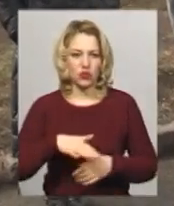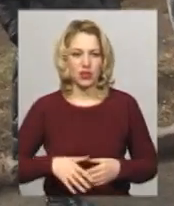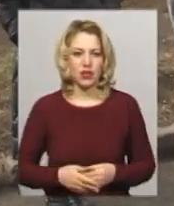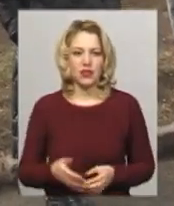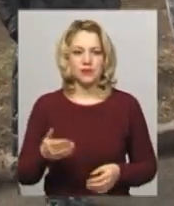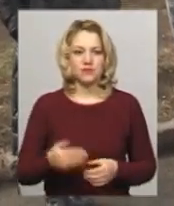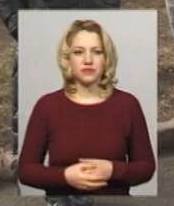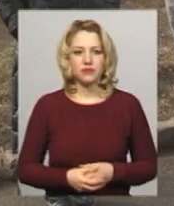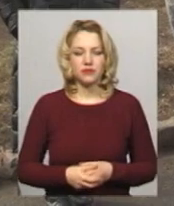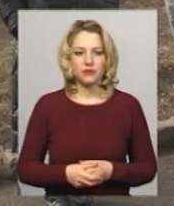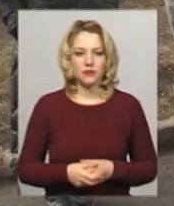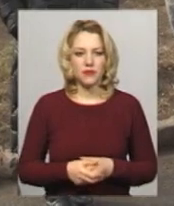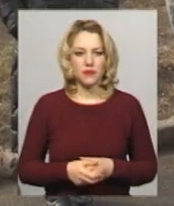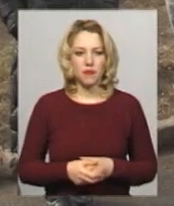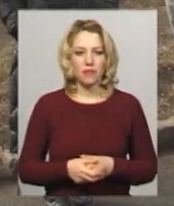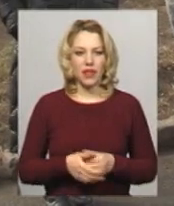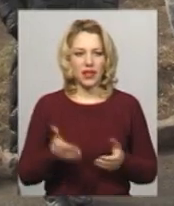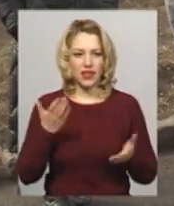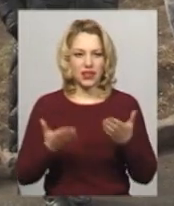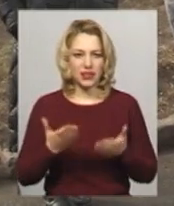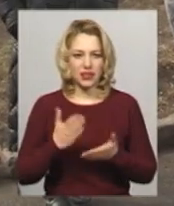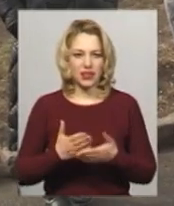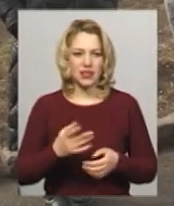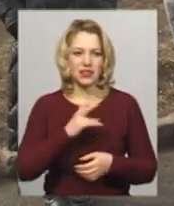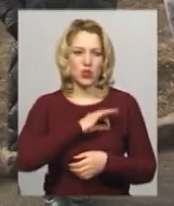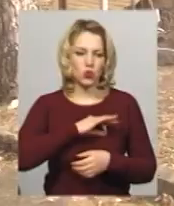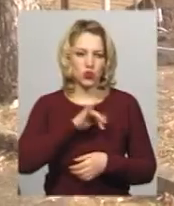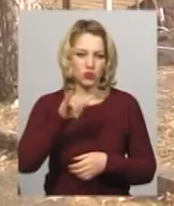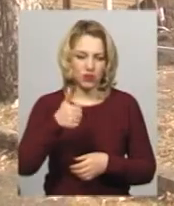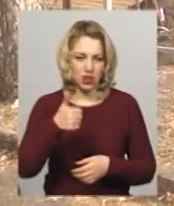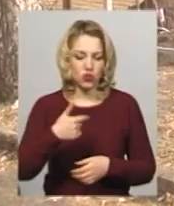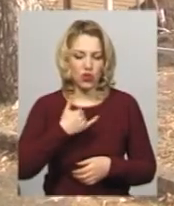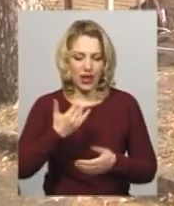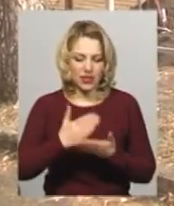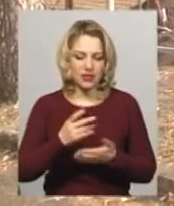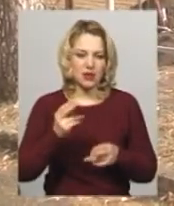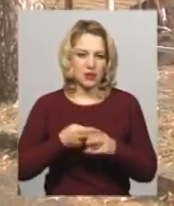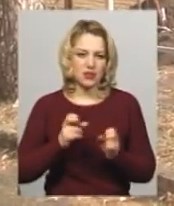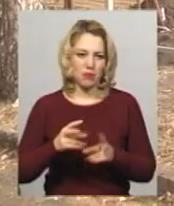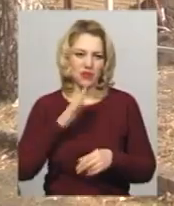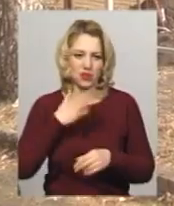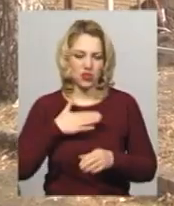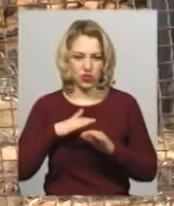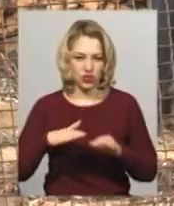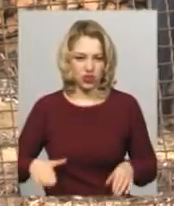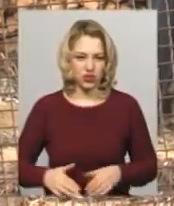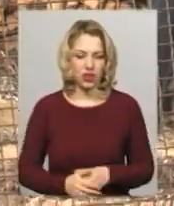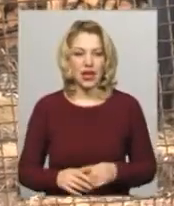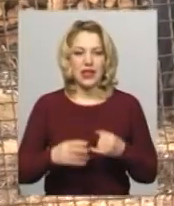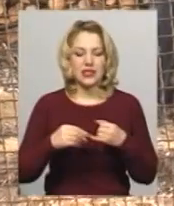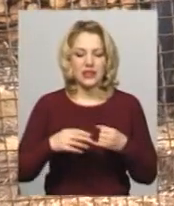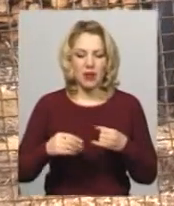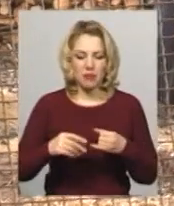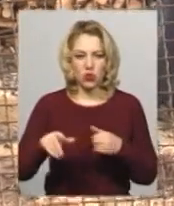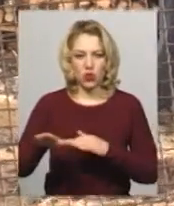такий, як хороший юрист, але є безпецість наших дітей. Земельну ділянку забудовники орендують у Хмельницької міської ради з